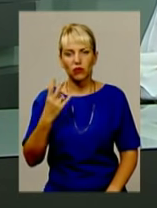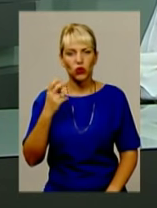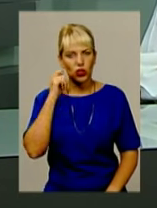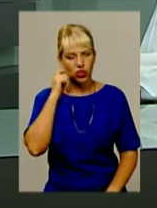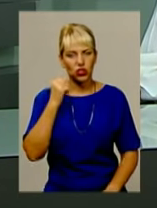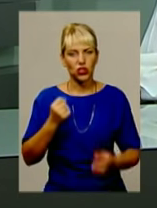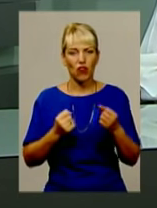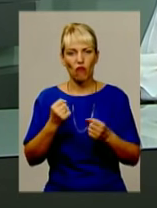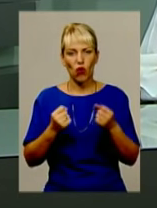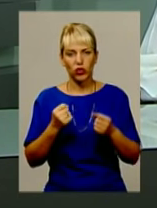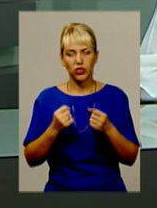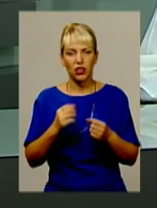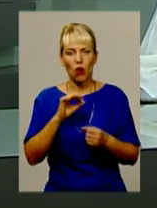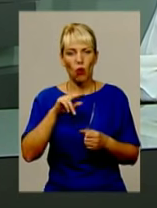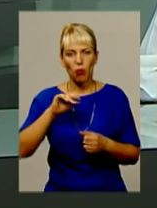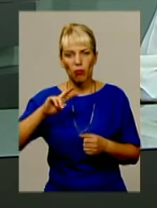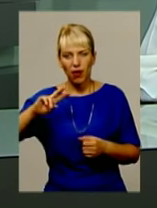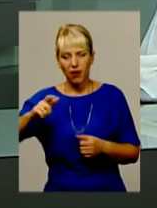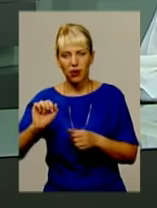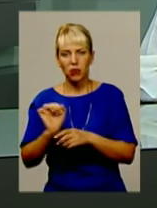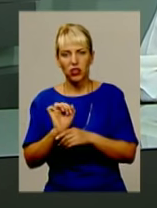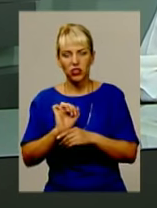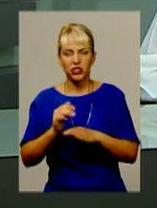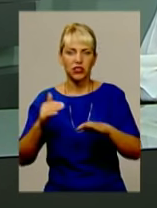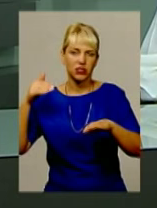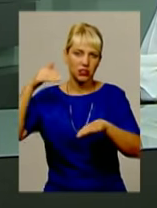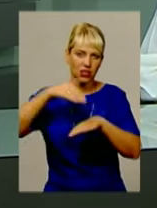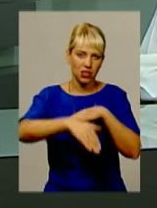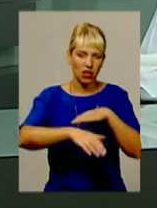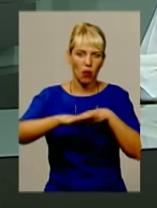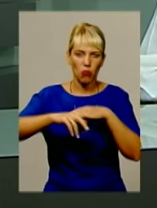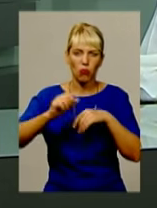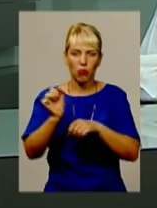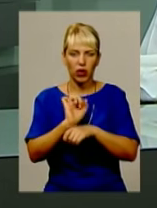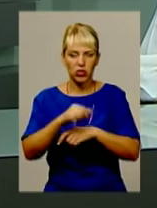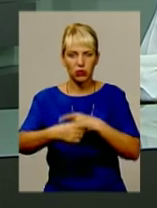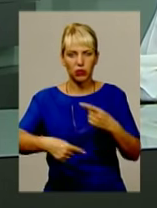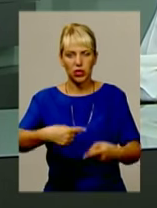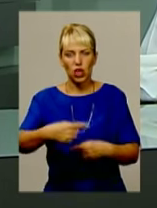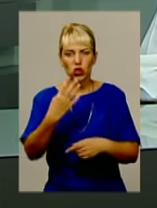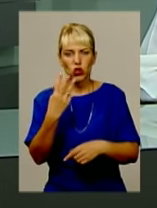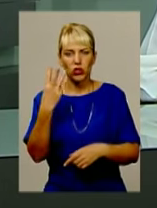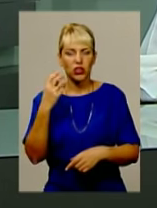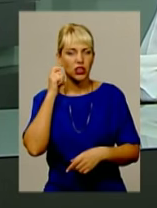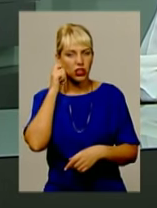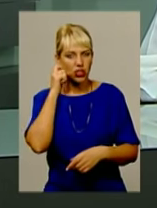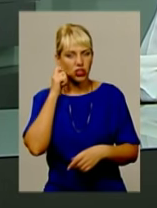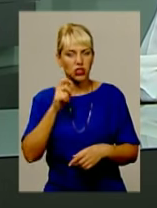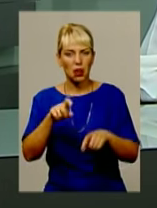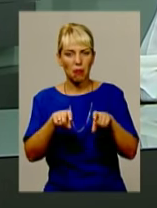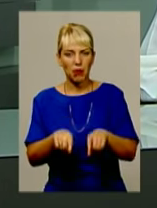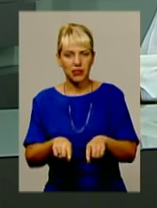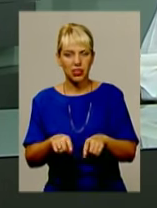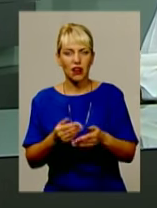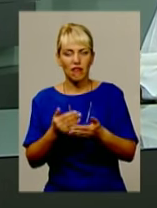на великій швидкості з'їхав у кювет, після чого авто перекинулося. 44-річний пасажир від отриманих травм помер на